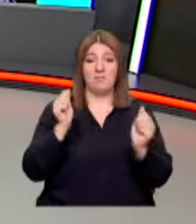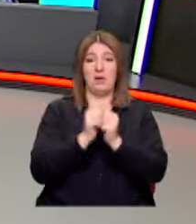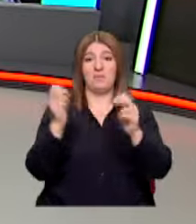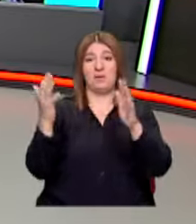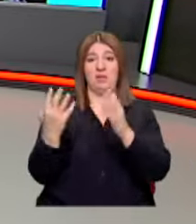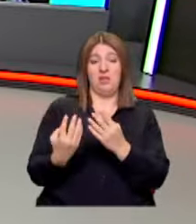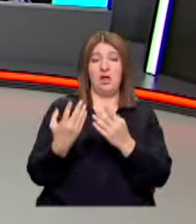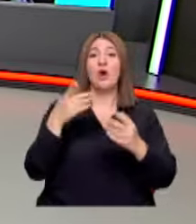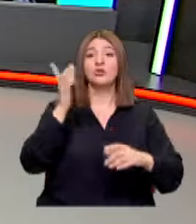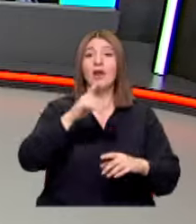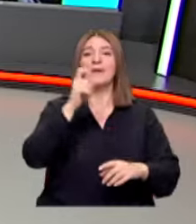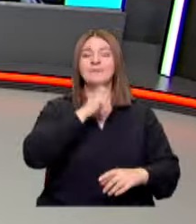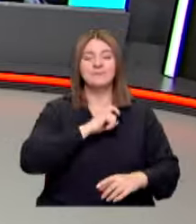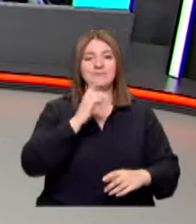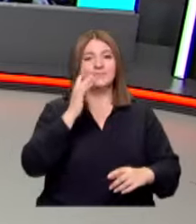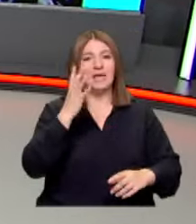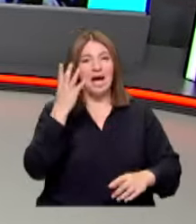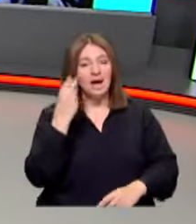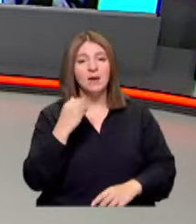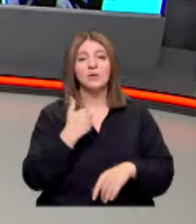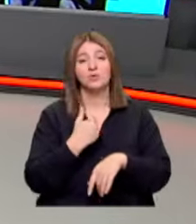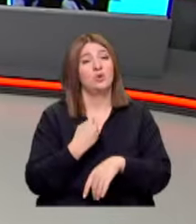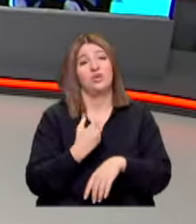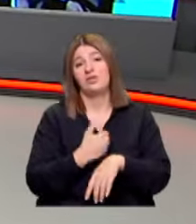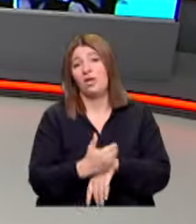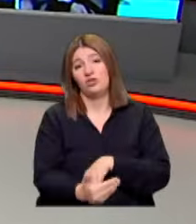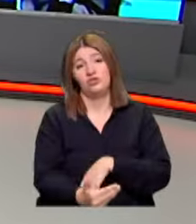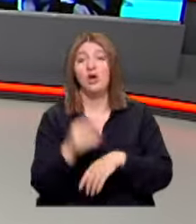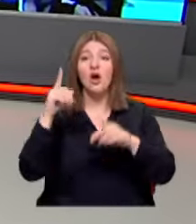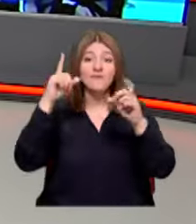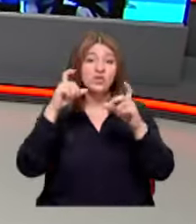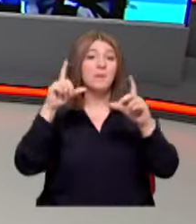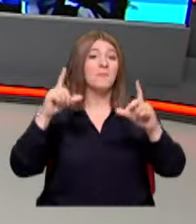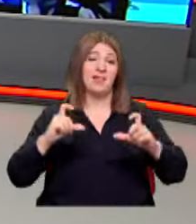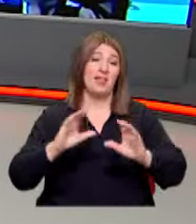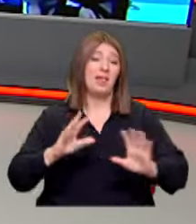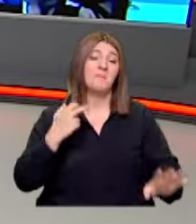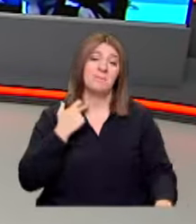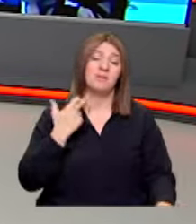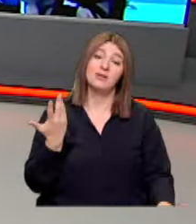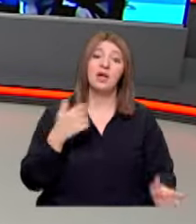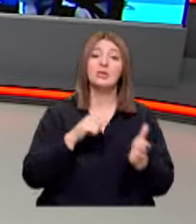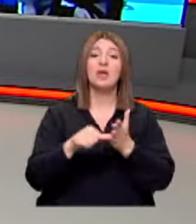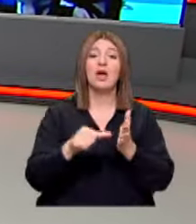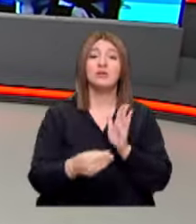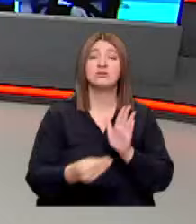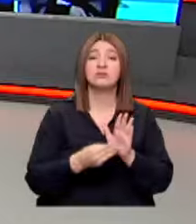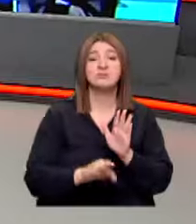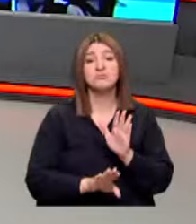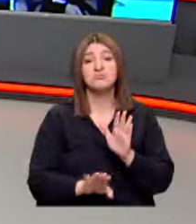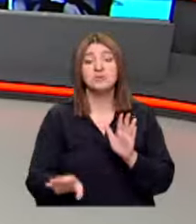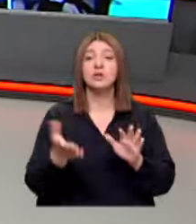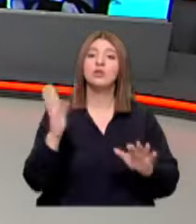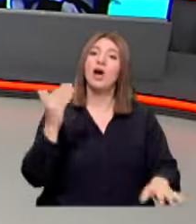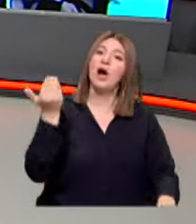yaptıkları hatayı anladılar Yanlışlarını anladılar ama artık çok geçti O fotoğraf çekildi Tarihe not düşüldü Ondan sonra